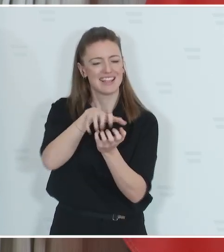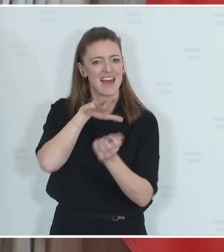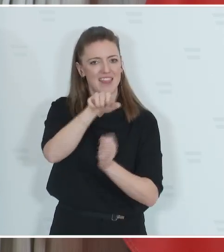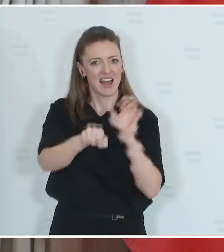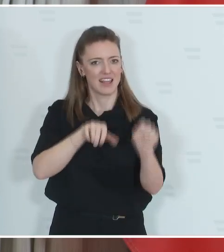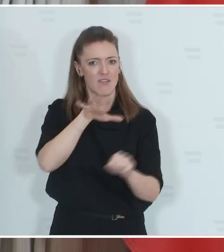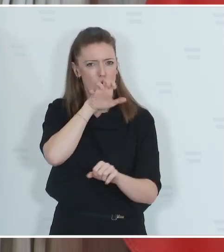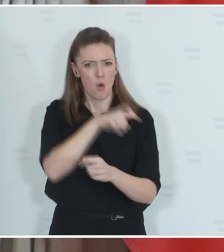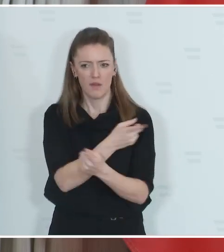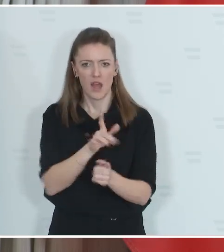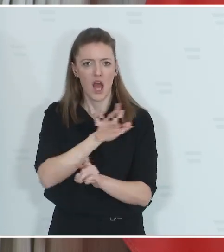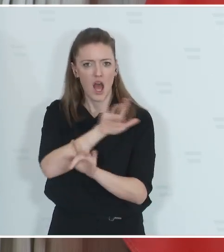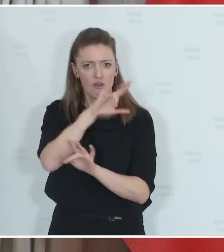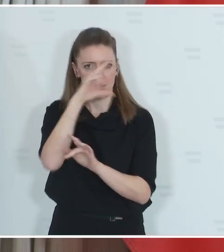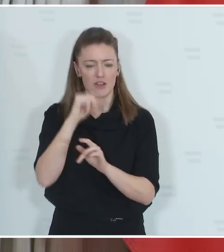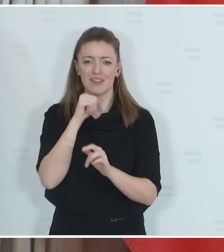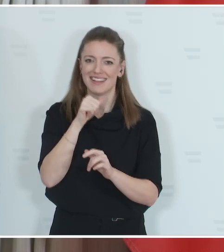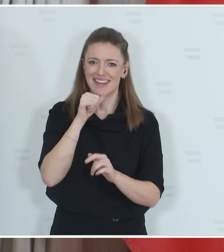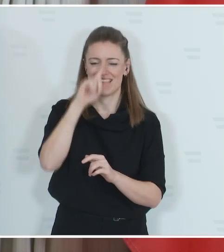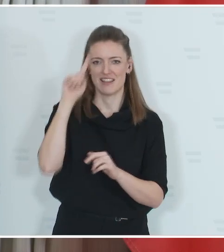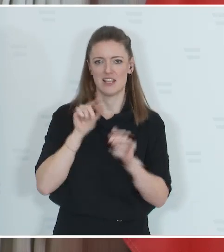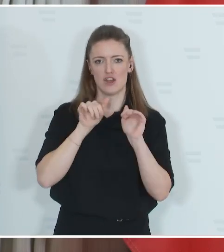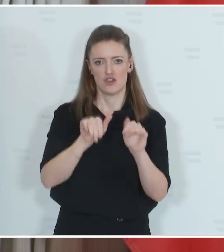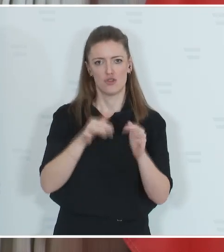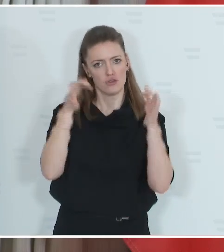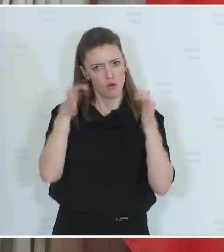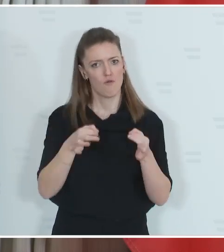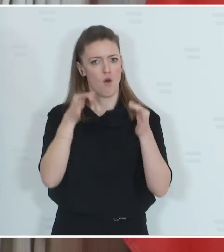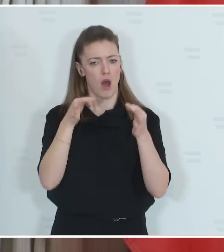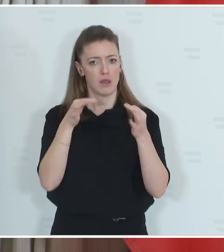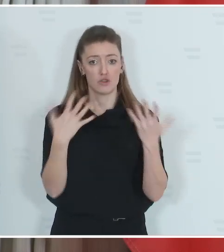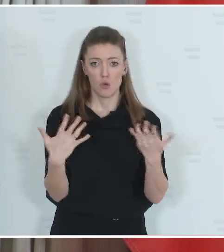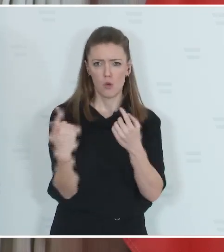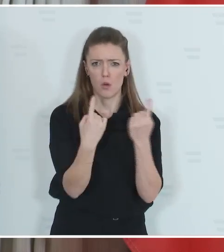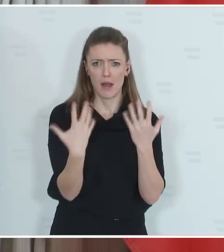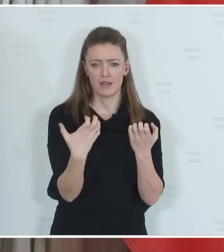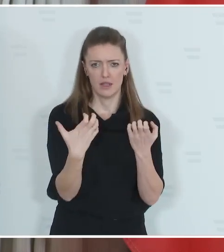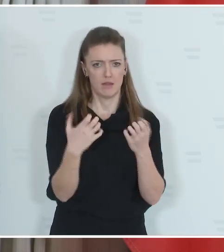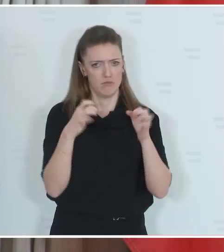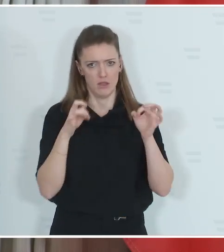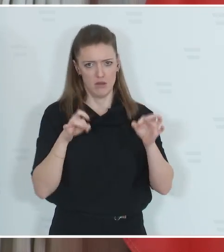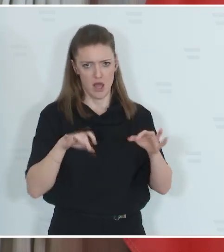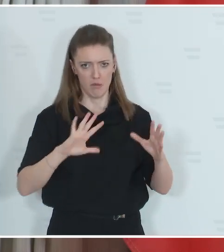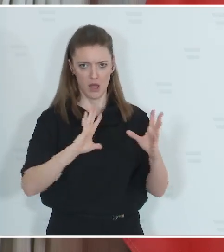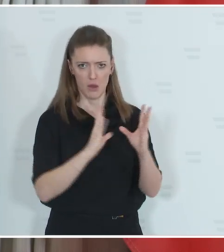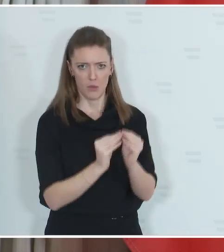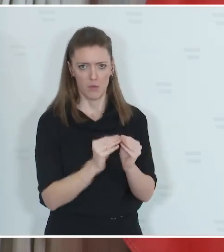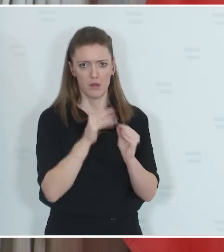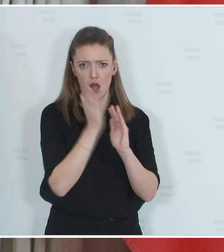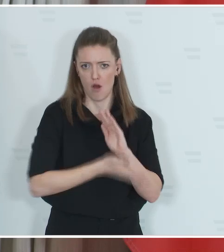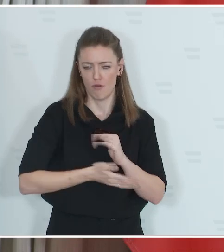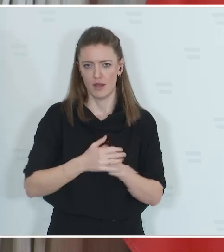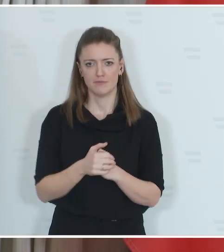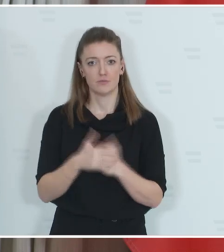nicht tierschutzkonformen Praktiken einfach aufhören. Die strengen Auflagen